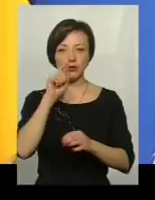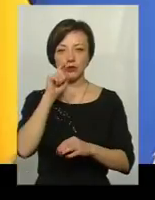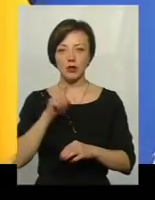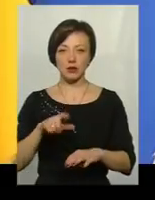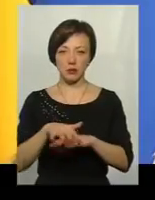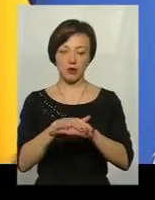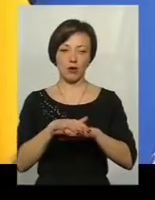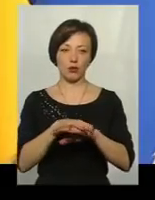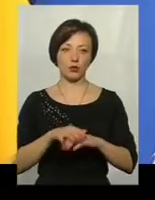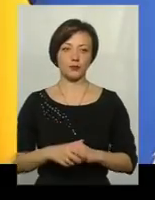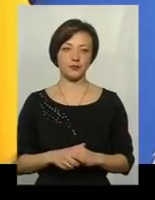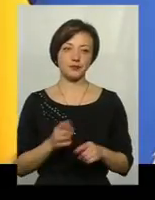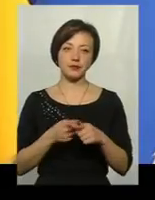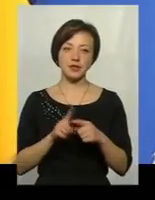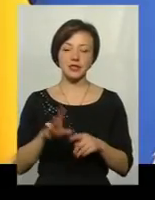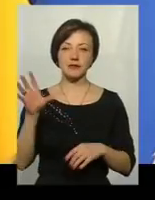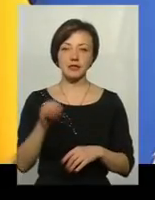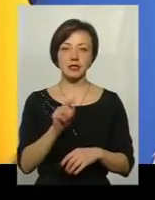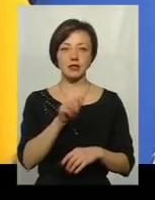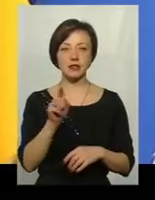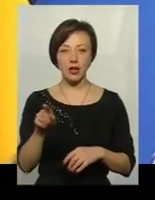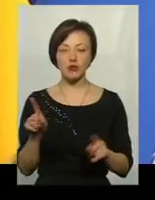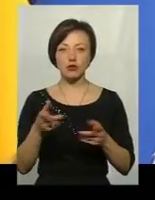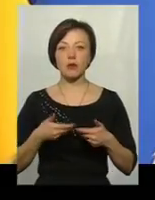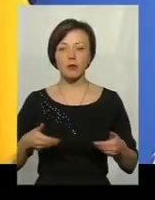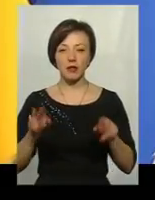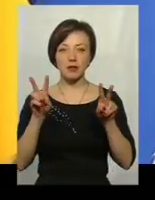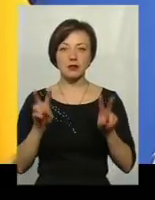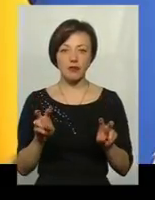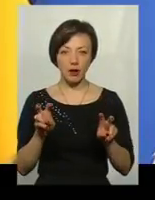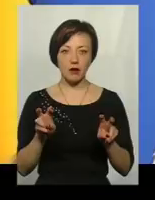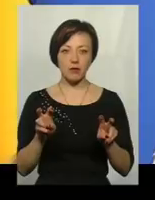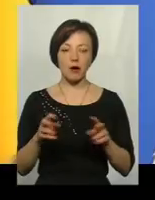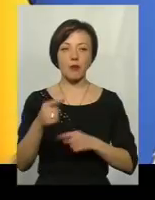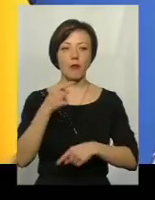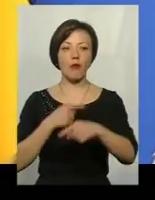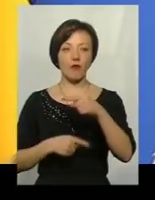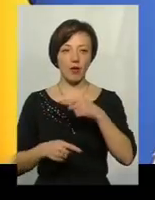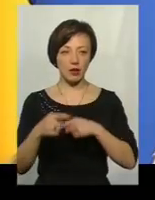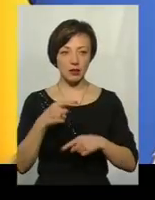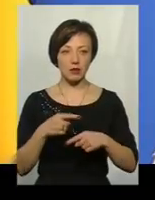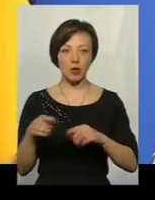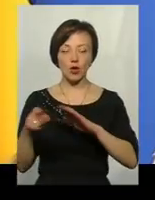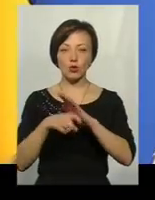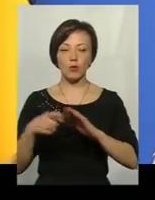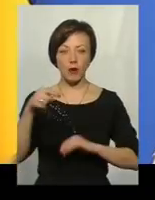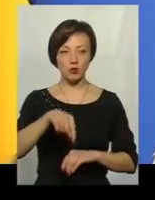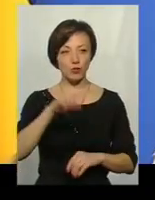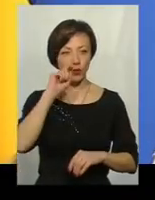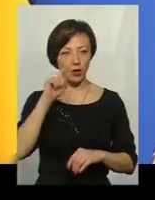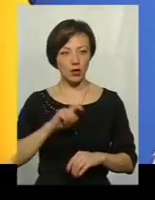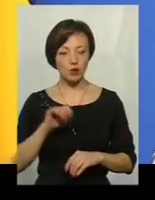родиною. Це все те, що ми називаємо повернення Донбасу в Україну